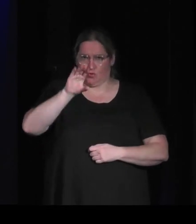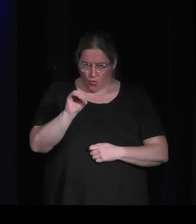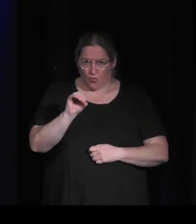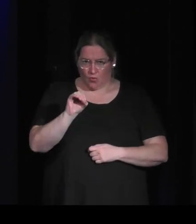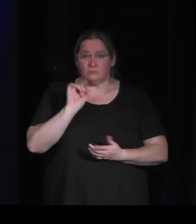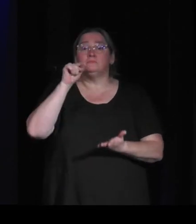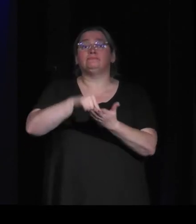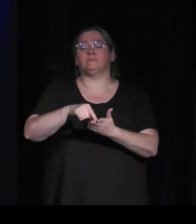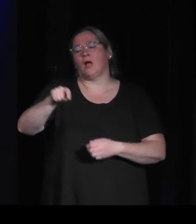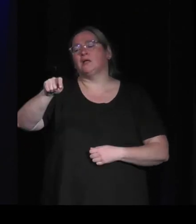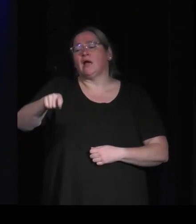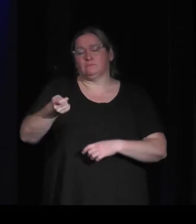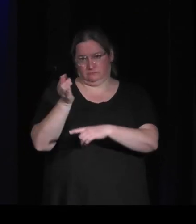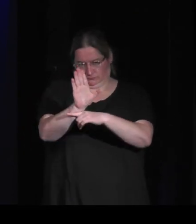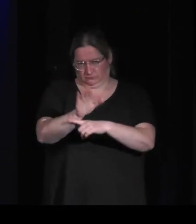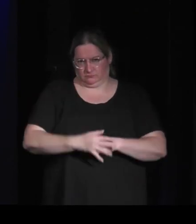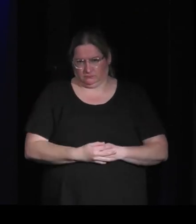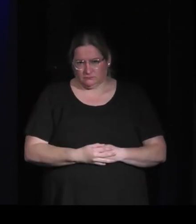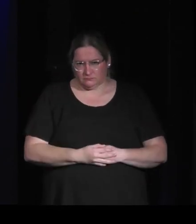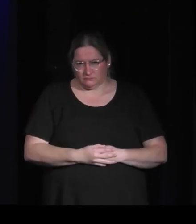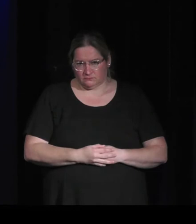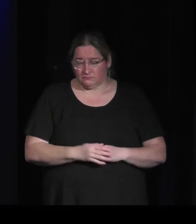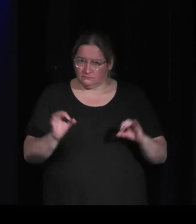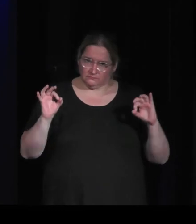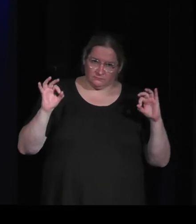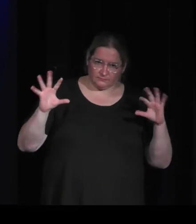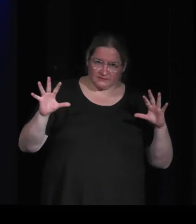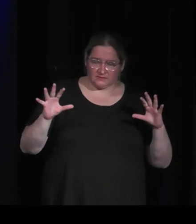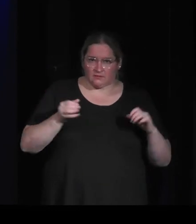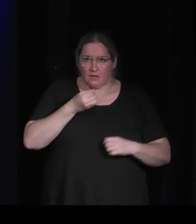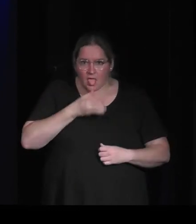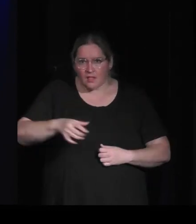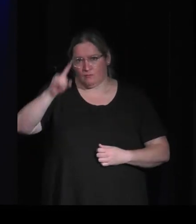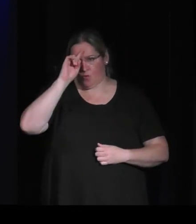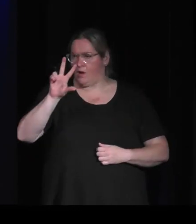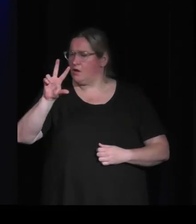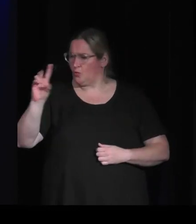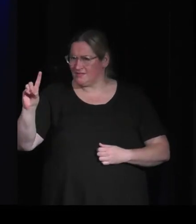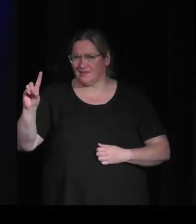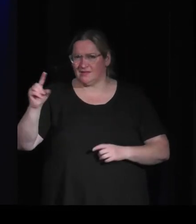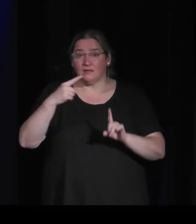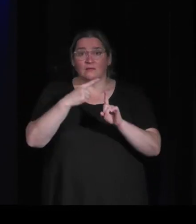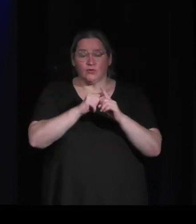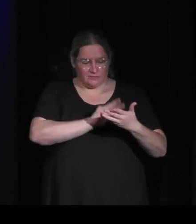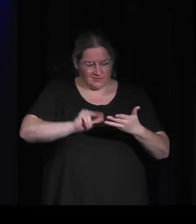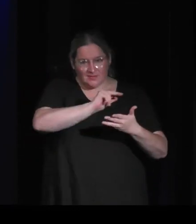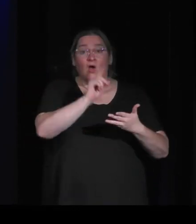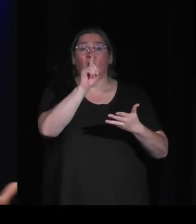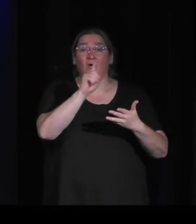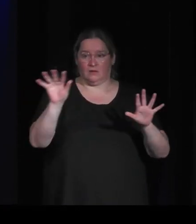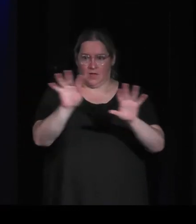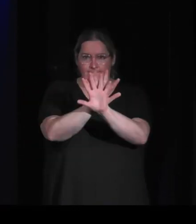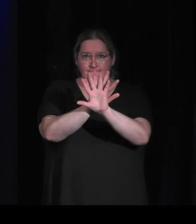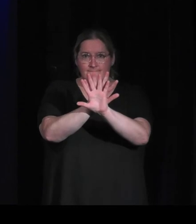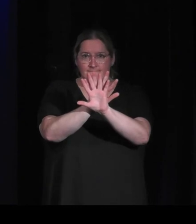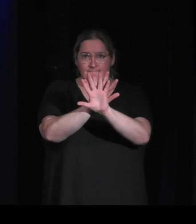il avait été très remarqué parce qu'il y avait ce mélange entre l'aquarelle et le 3D et les gens me disaient mais c'est quoi cette technique ? Et moi, je leur disais mais vous savez, c'est de l'aquarelle, c'est des pigments, ça existe